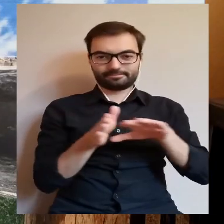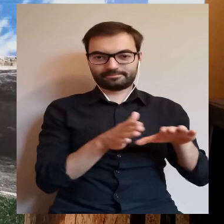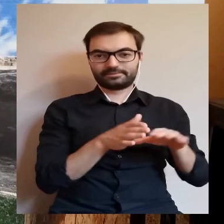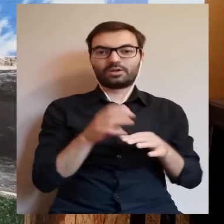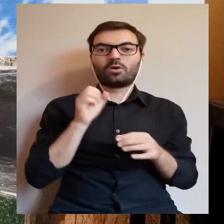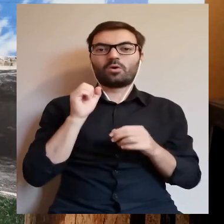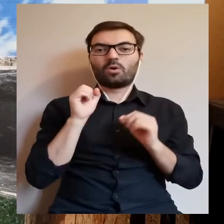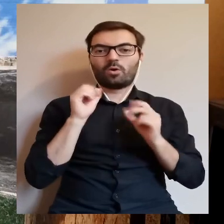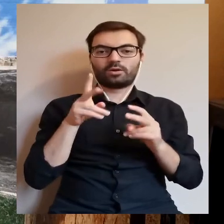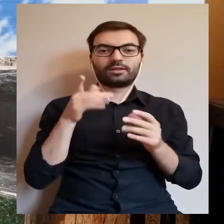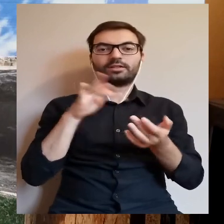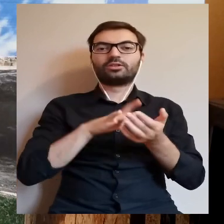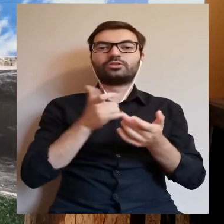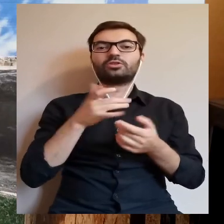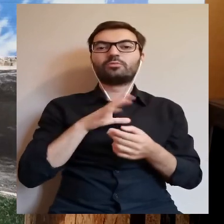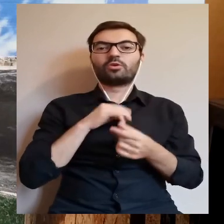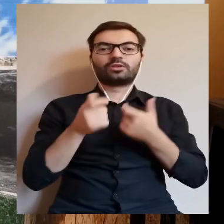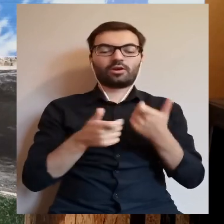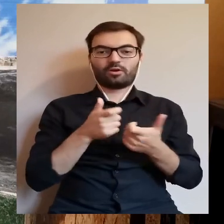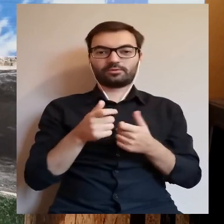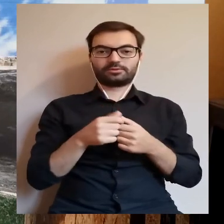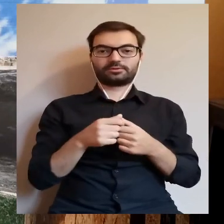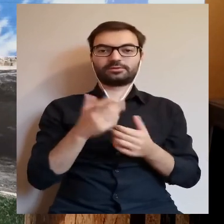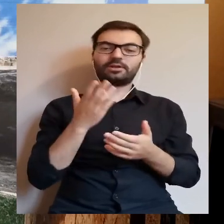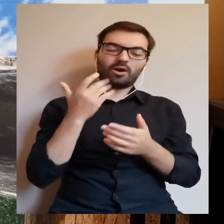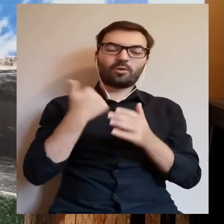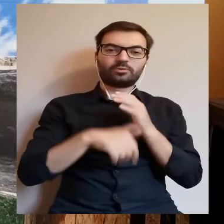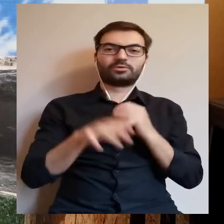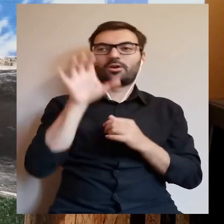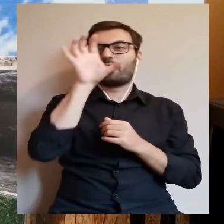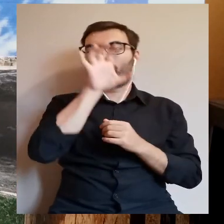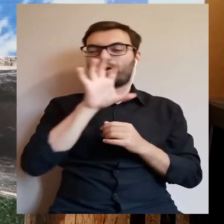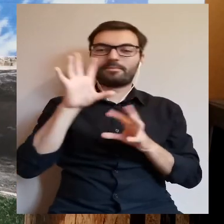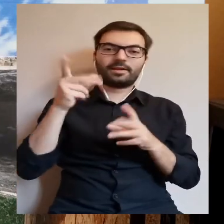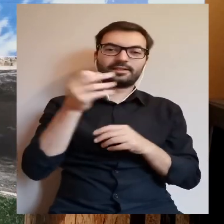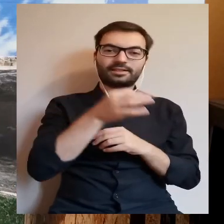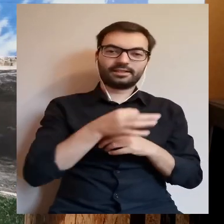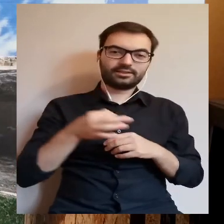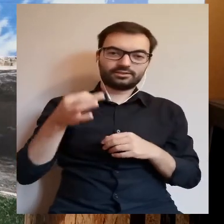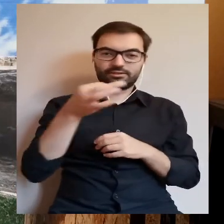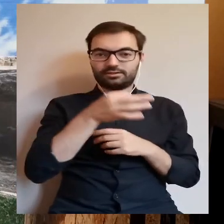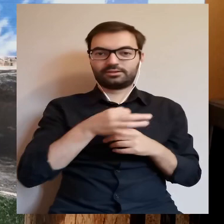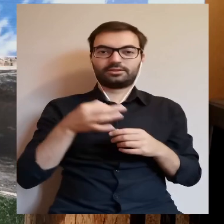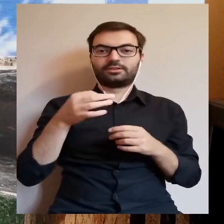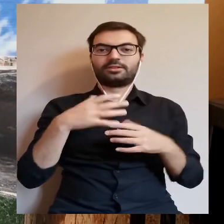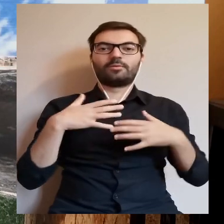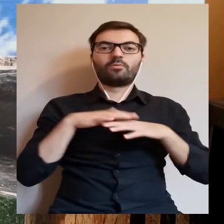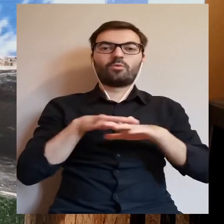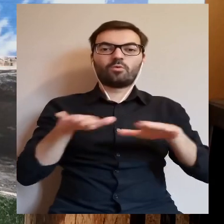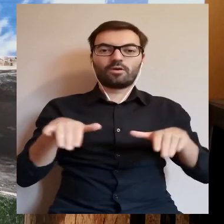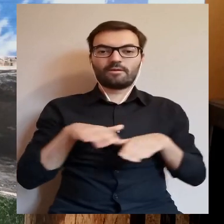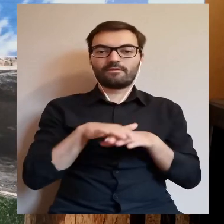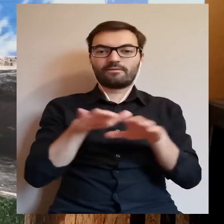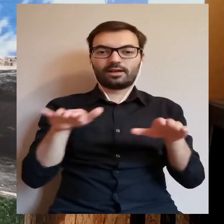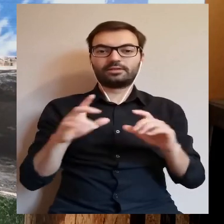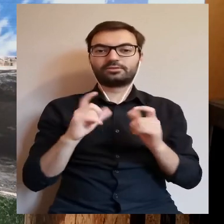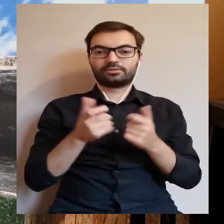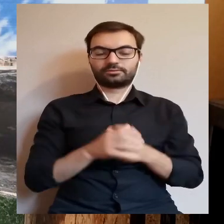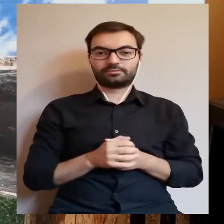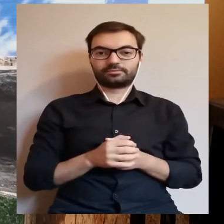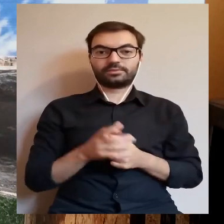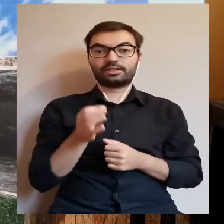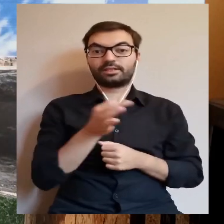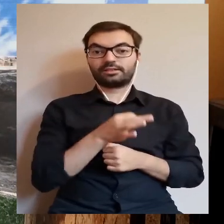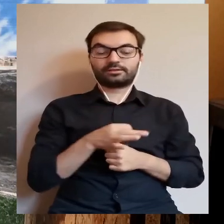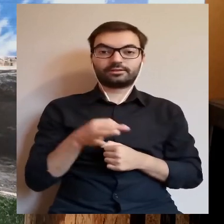można robić na pojezierzu Gostynińskim poza przyglądaniem się pięknym jeziorom i kąpaniem się w nich? A